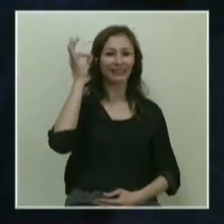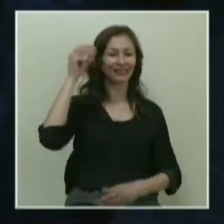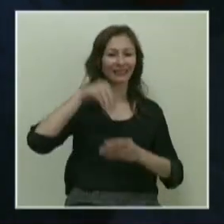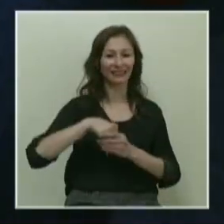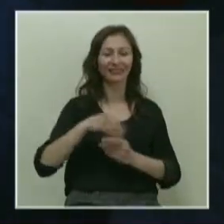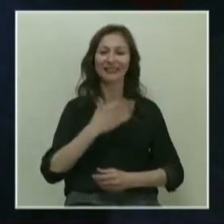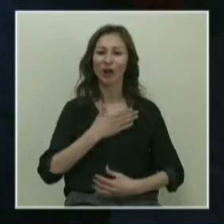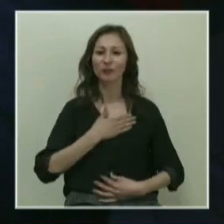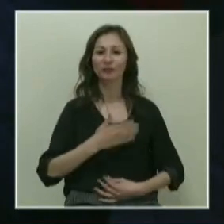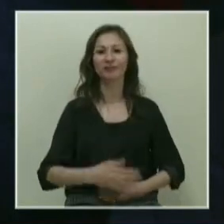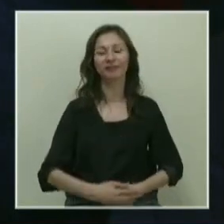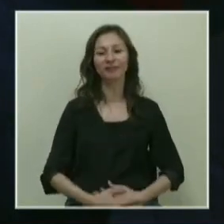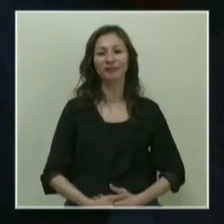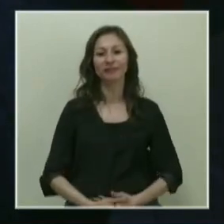olun.